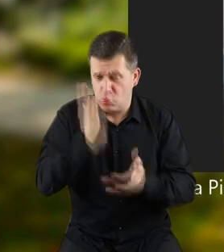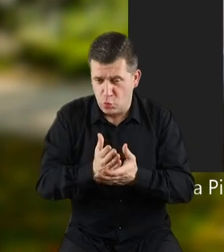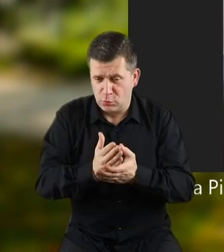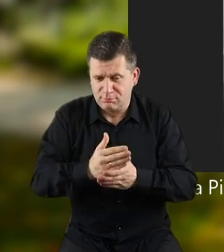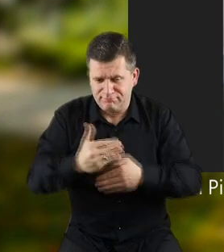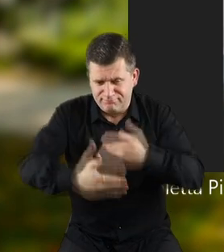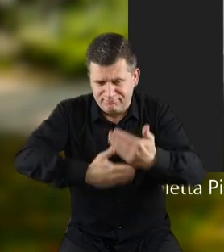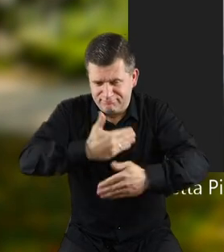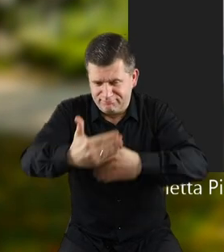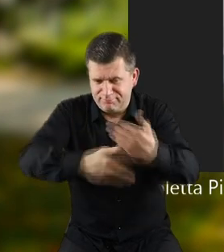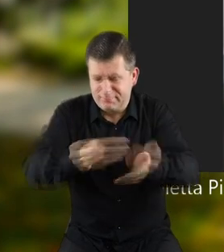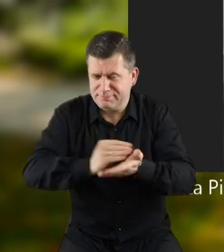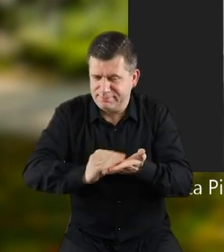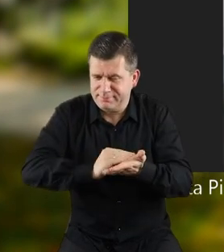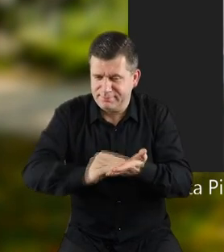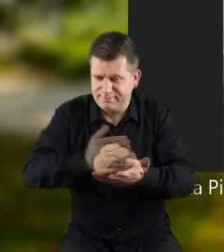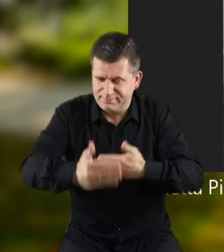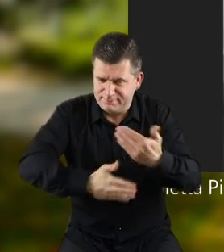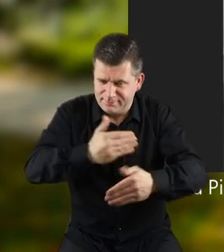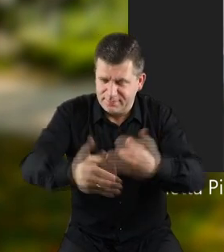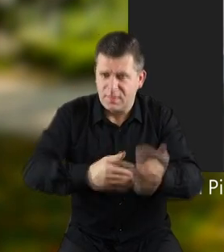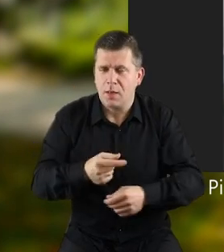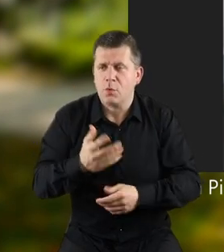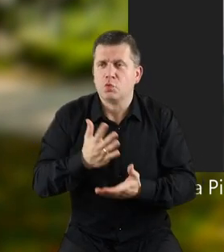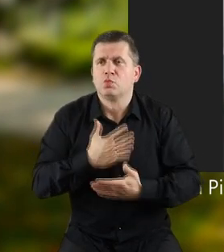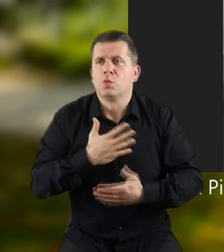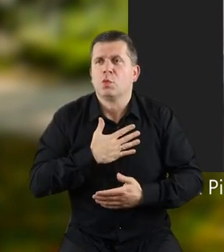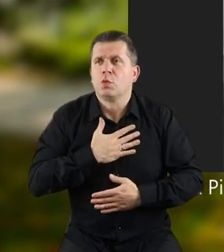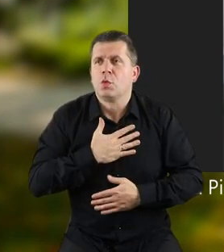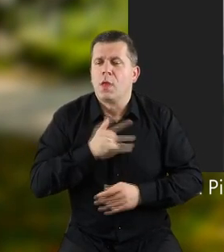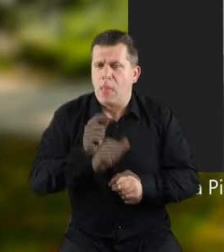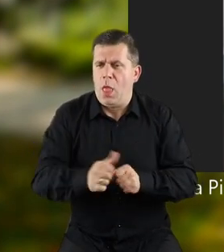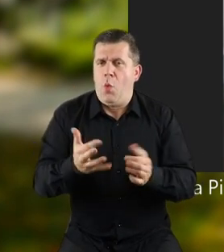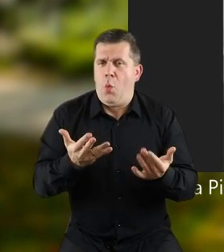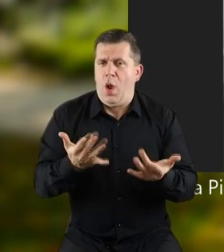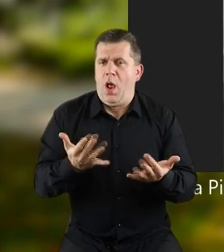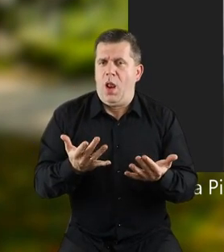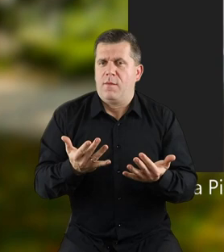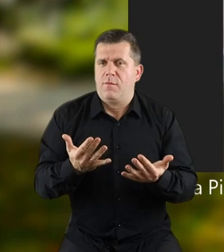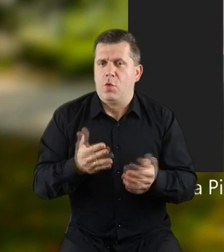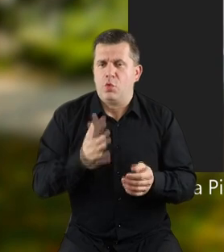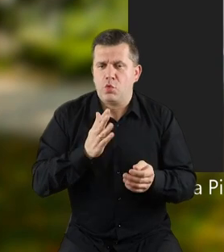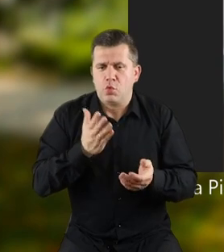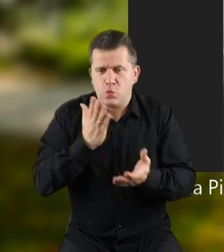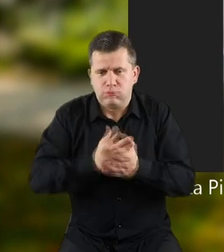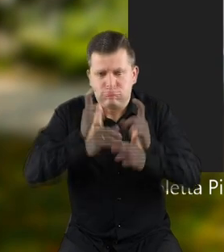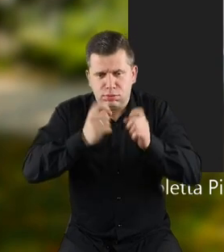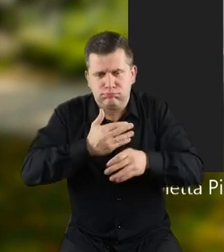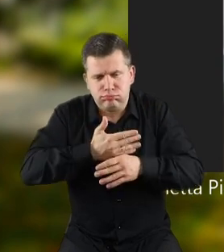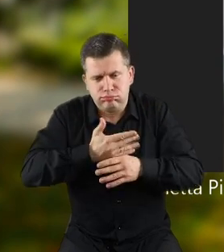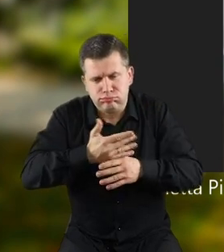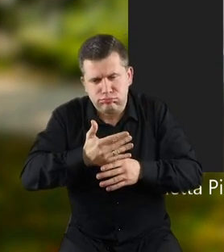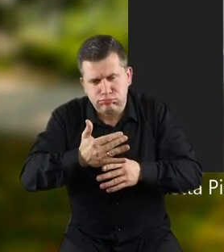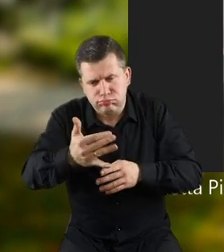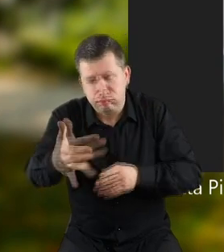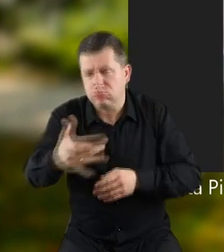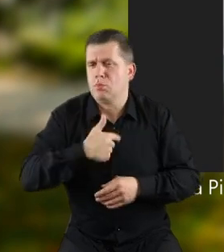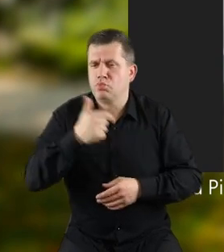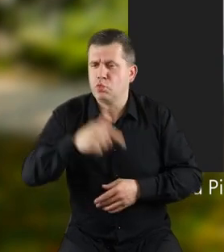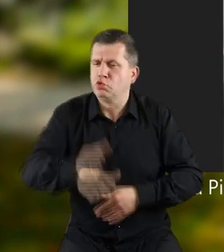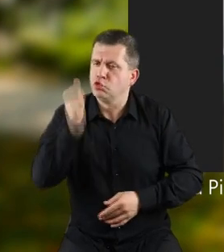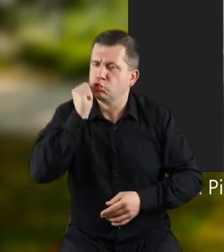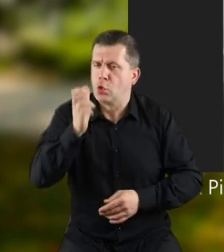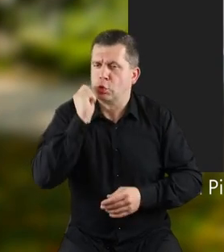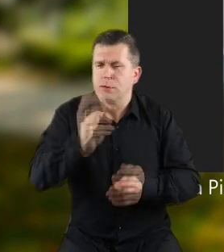kiedy już wejdzie się w ten tok pisania, przychodzi to z łatwością i jak już wdrożę się w pisanie,